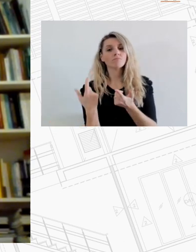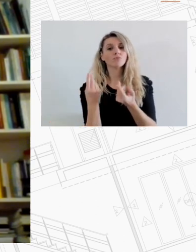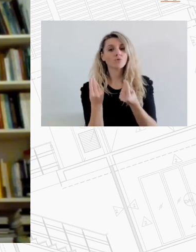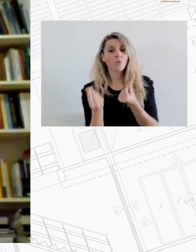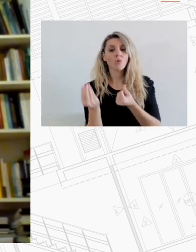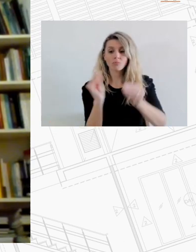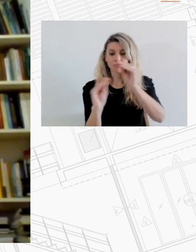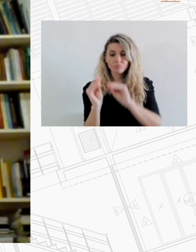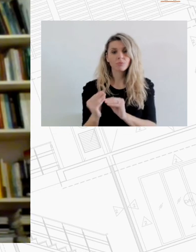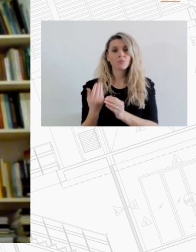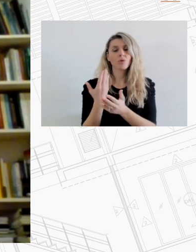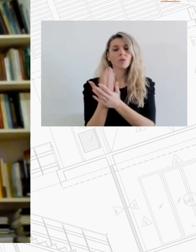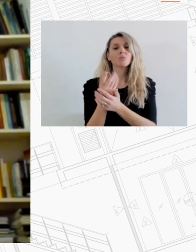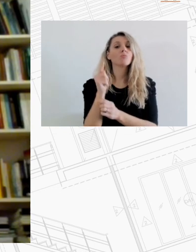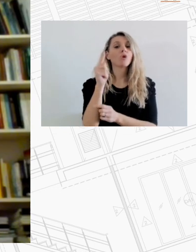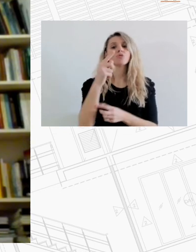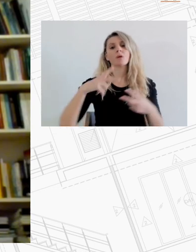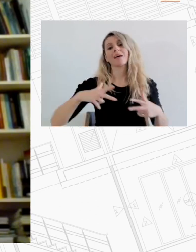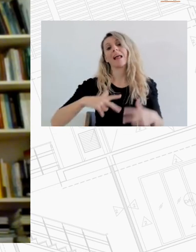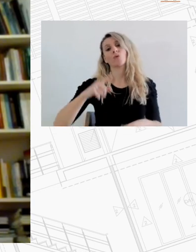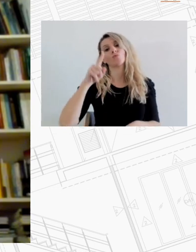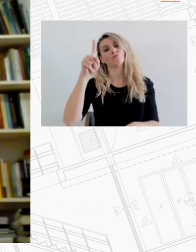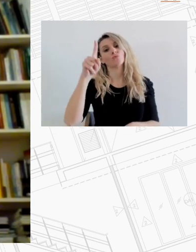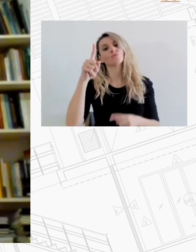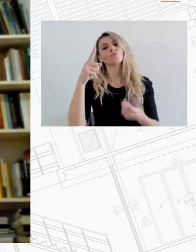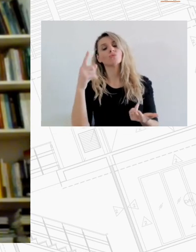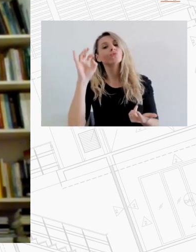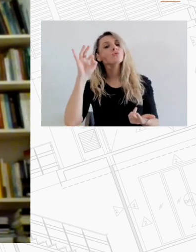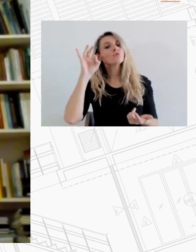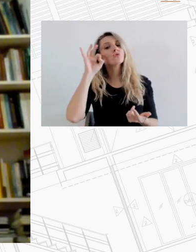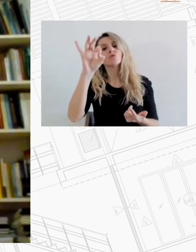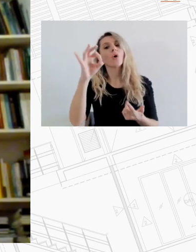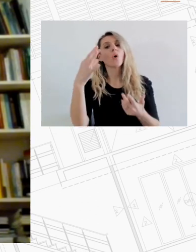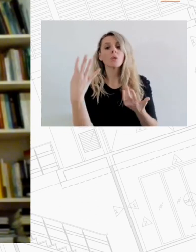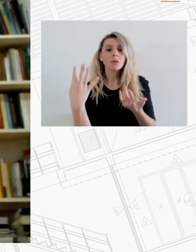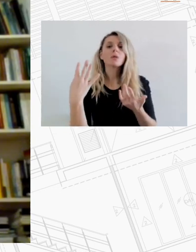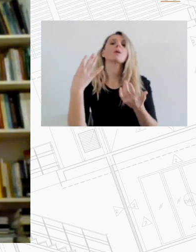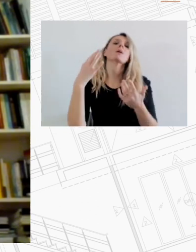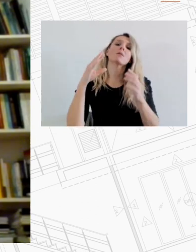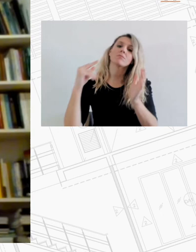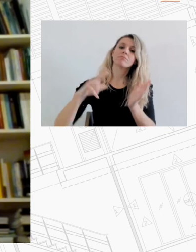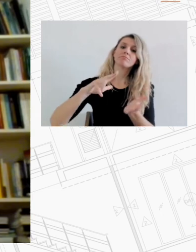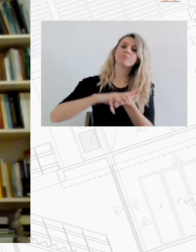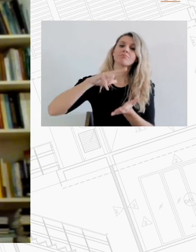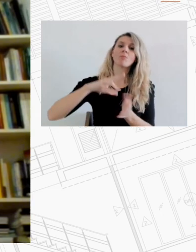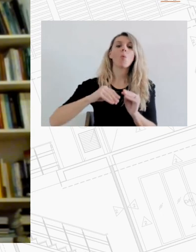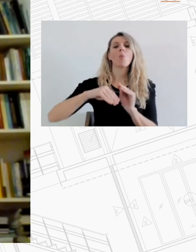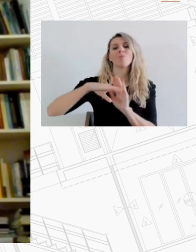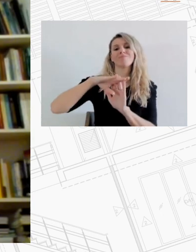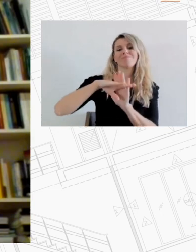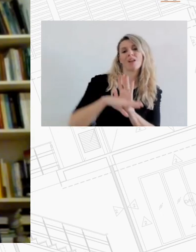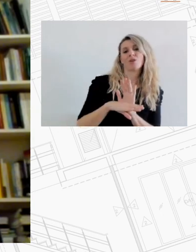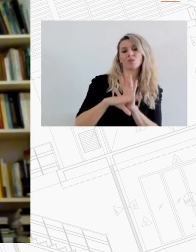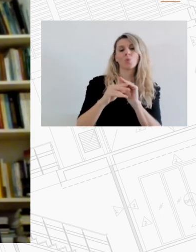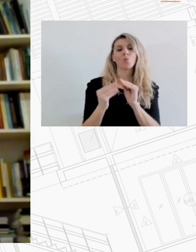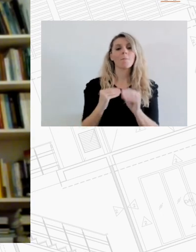προτάσεις προς το κεντρικό κράτος για να θεσμοθετηθούν πια και μέτρα παρέμβασης. Κυρία Σερνίτσα, τι θα ήταν αυτό που θα